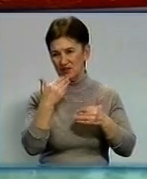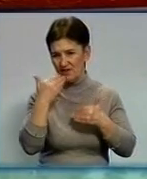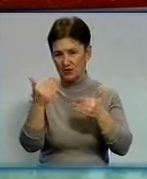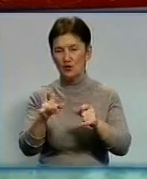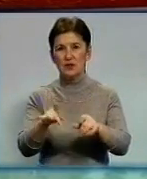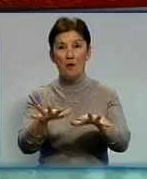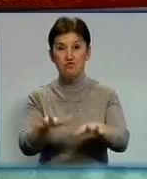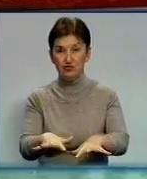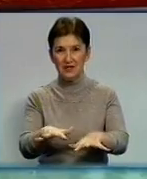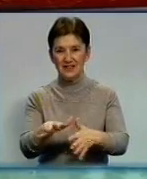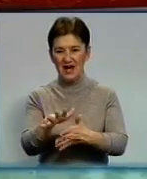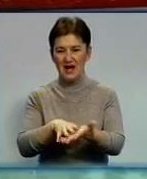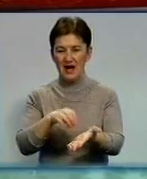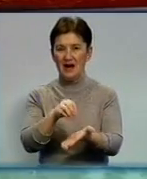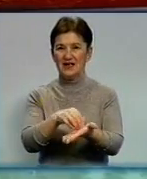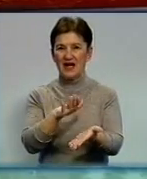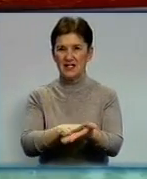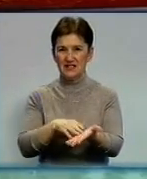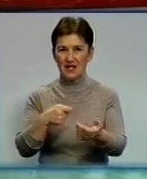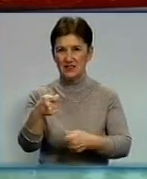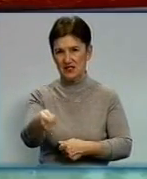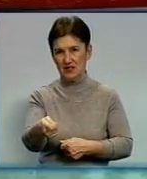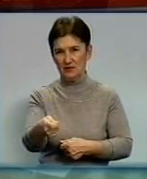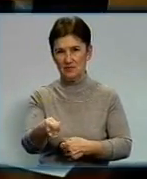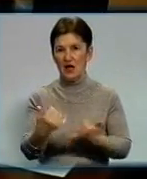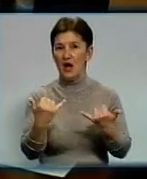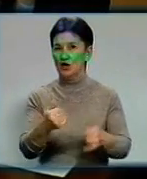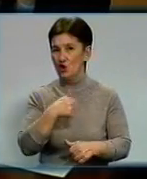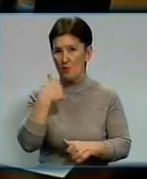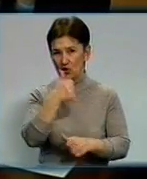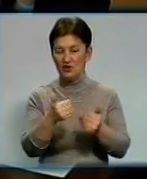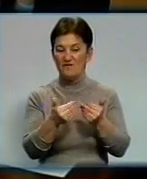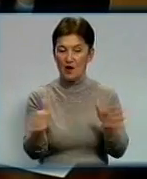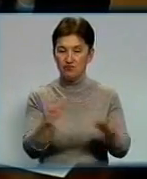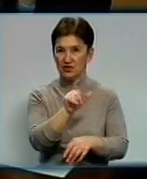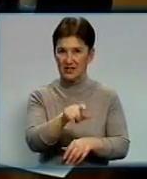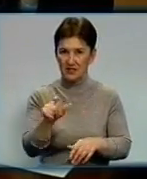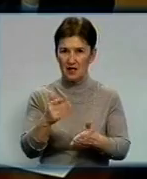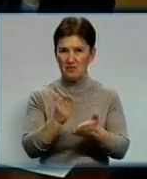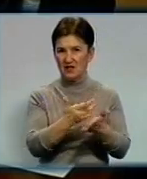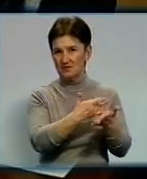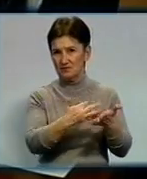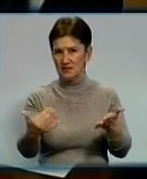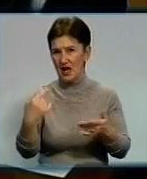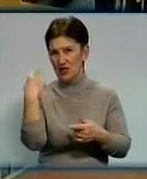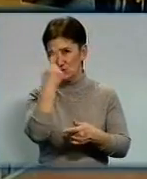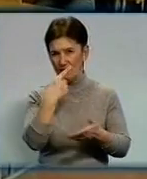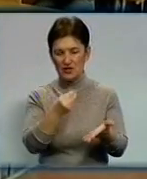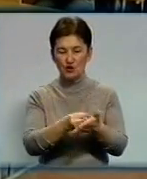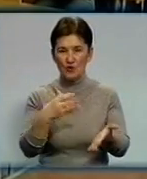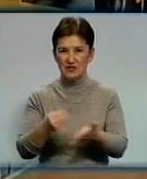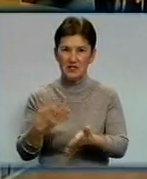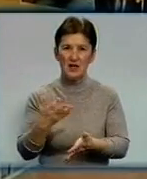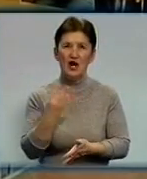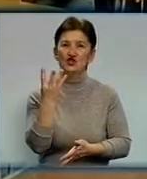пунктів реєстрації. Такі є у кожному районі області. Цьогоріч випускникам пропонують на вибір для проходження зовнішнього оцінювання максимум